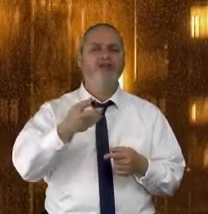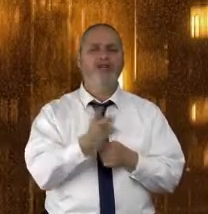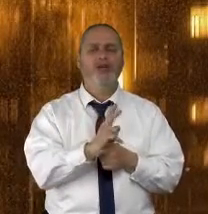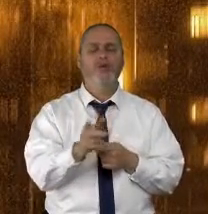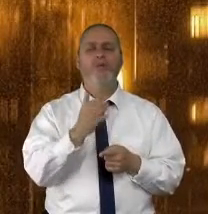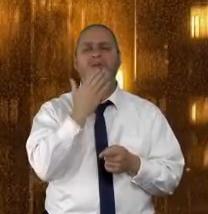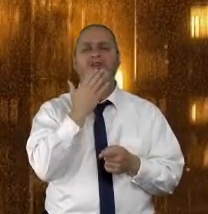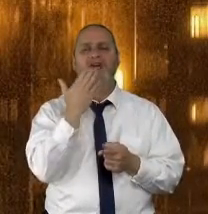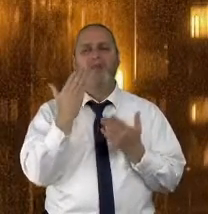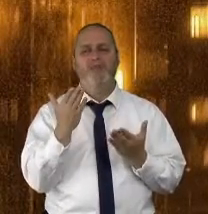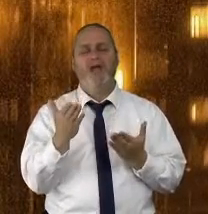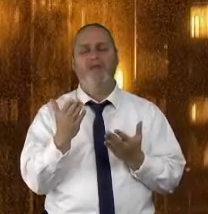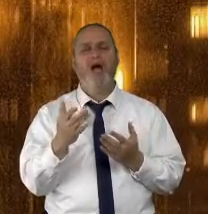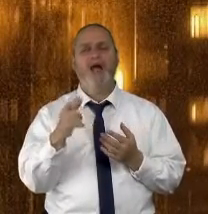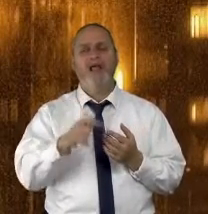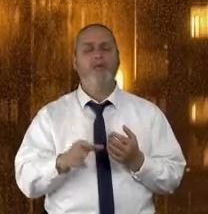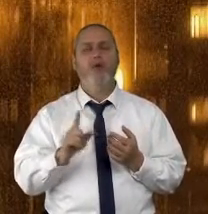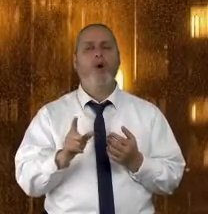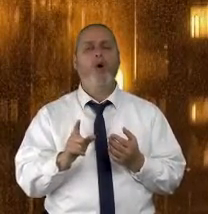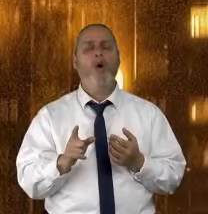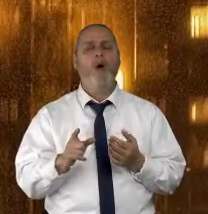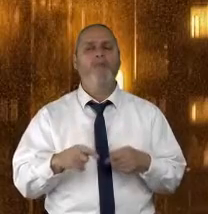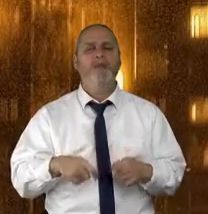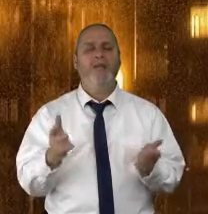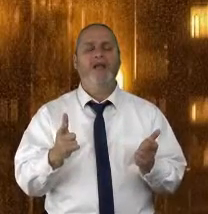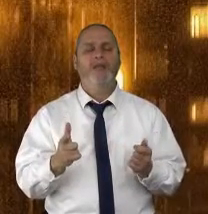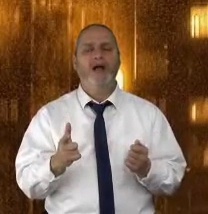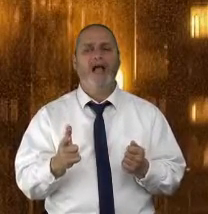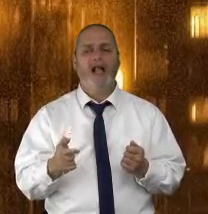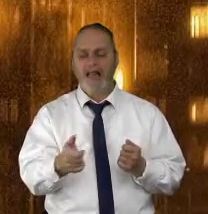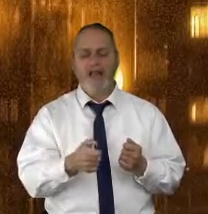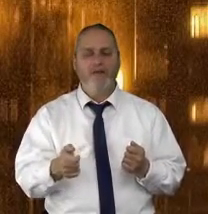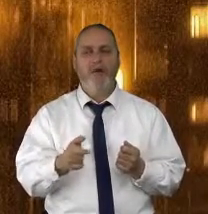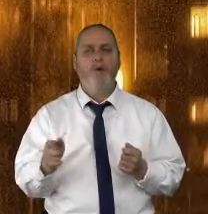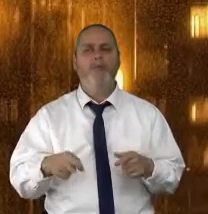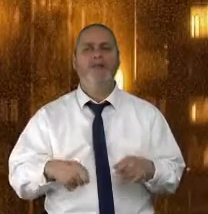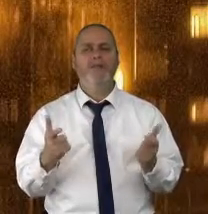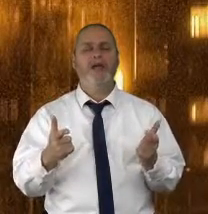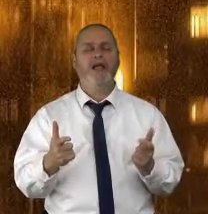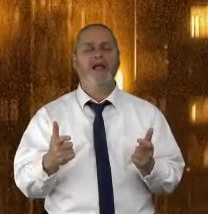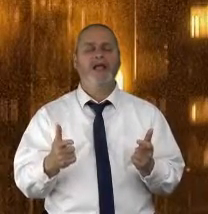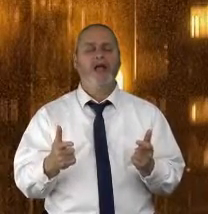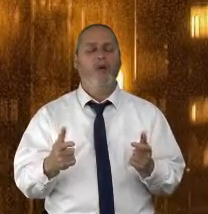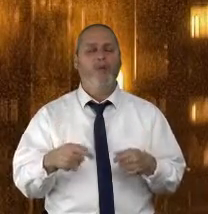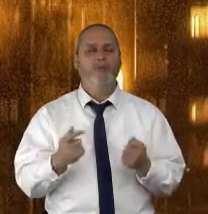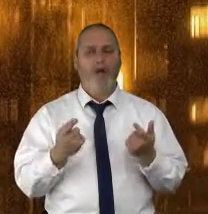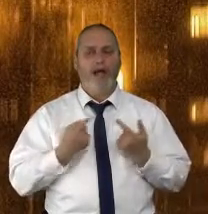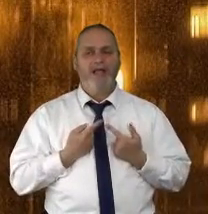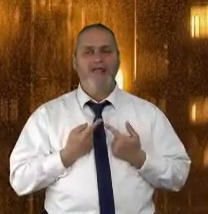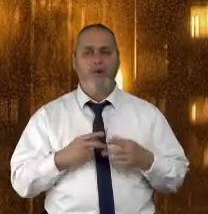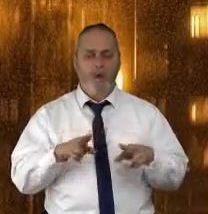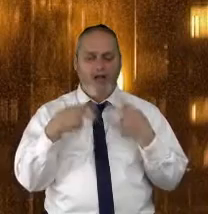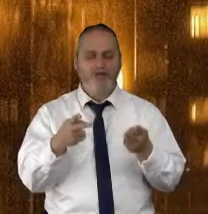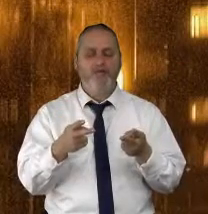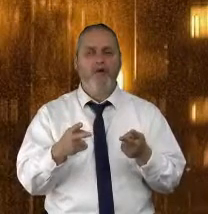כך כעת. האדם מתמכר לא לטלפון, לאימפולסיביות. האדם לא מתמכר למכשיר, אלא לתכונה,